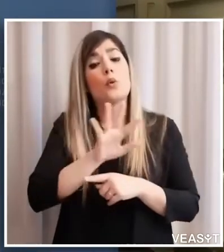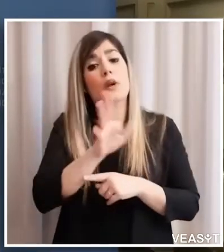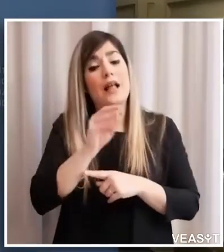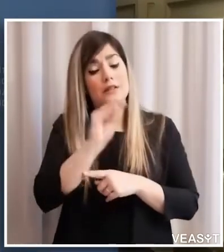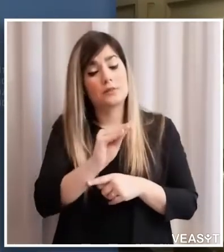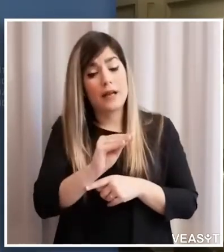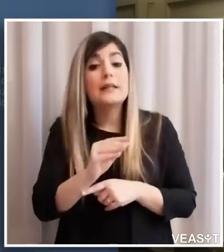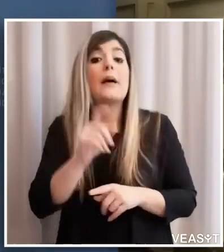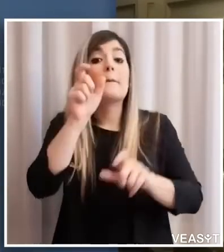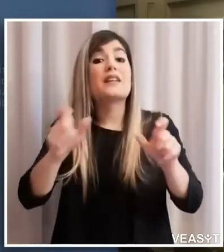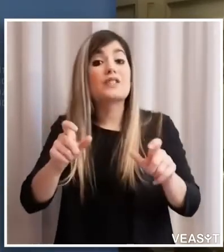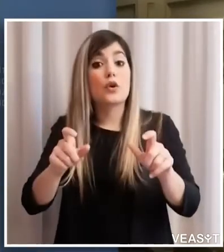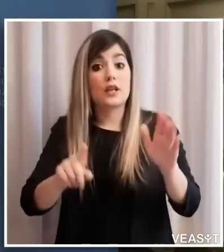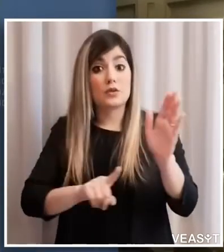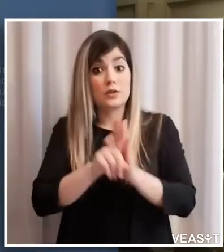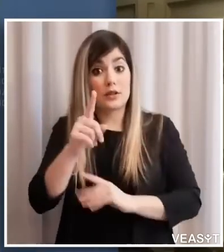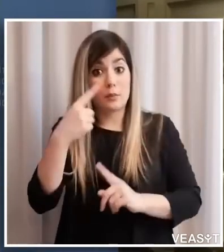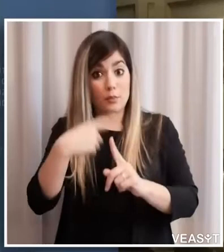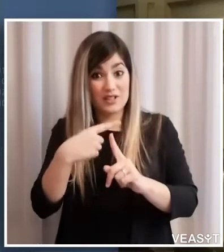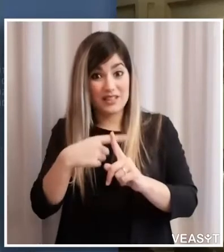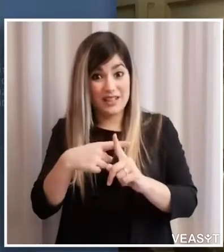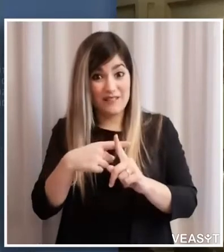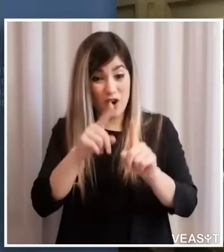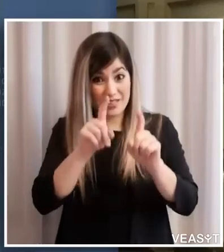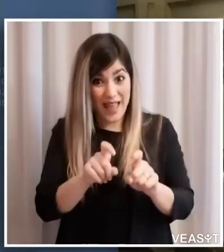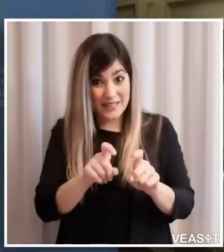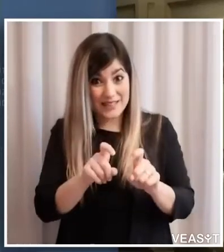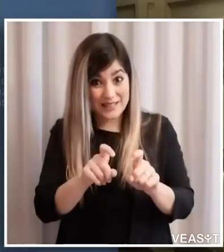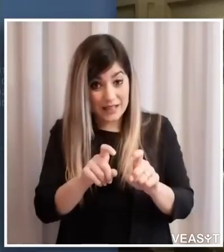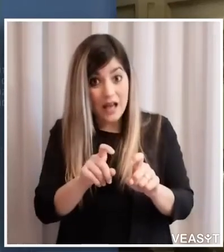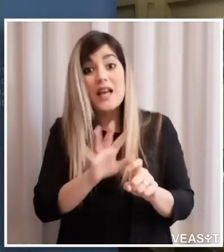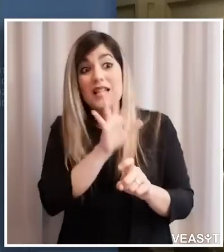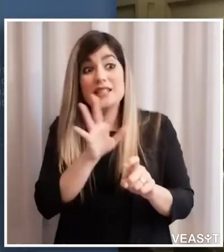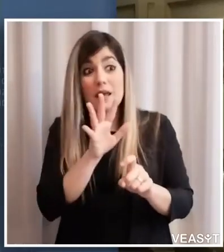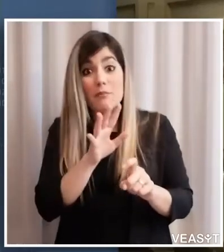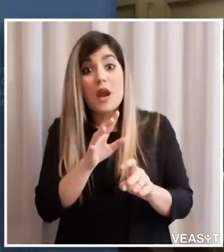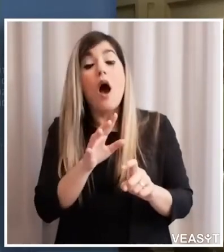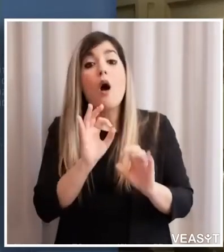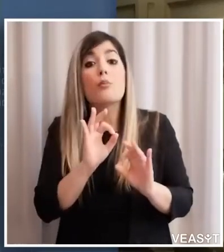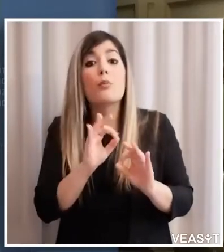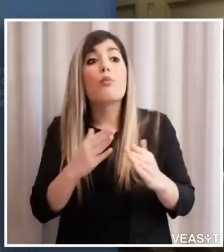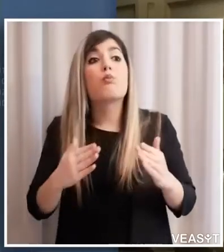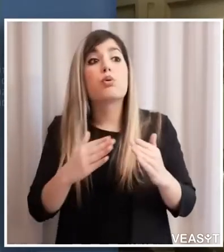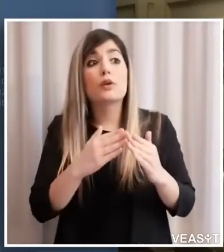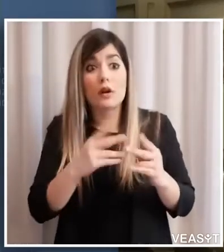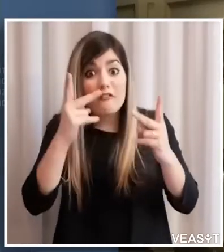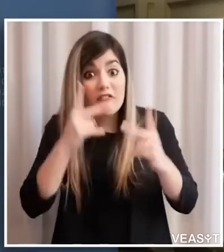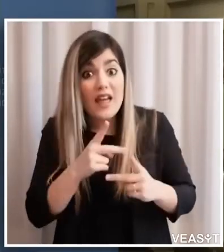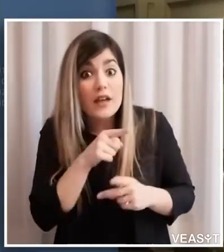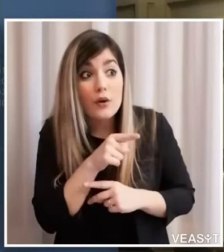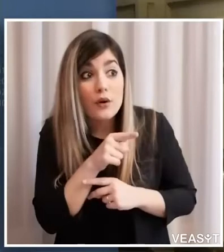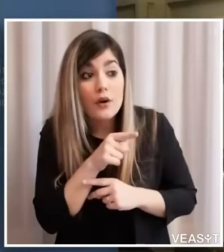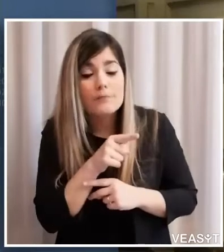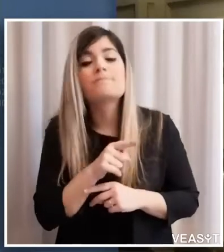si troverebbe a Brunico una seconda domanda riguarda il fatto se gli operatori degli